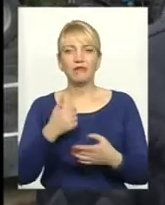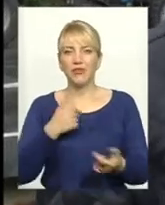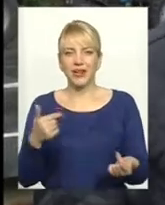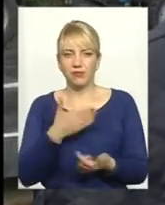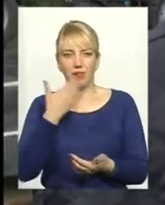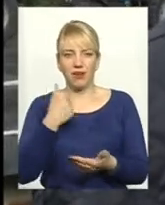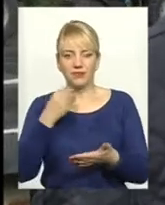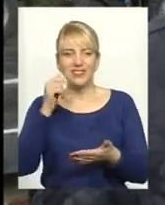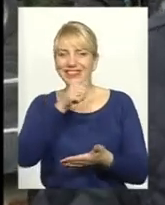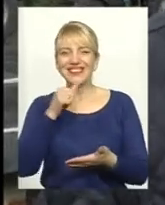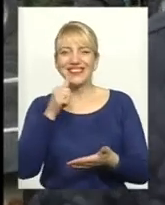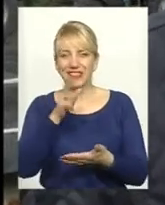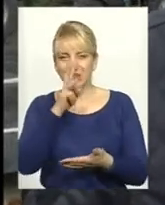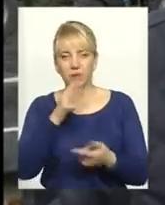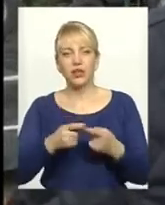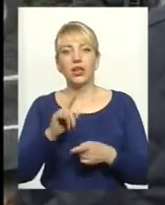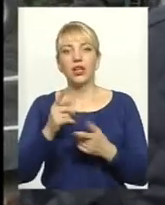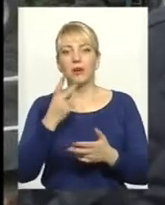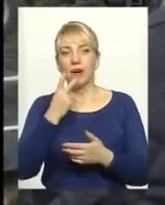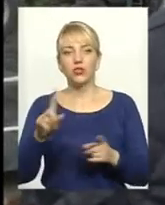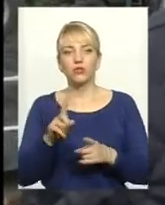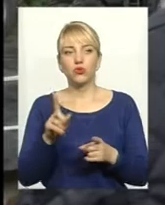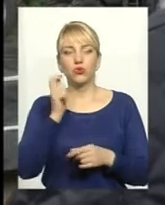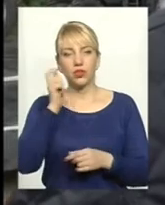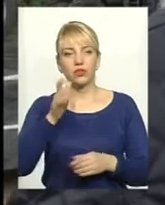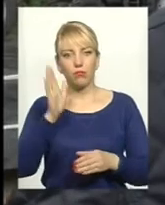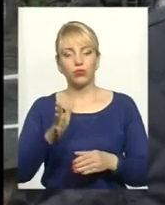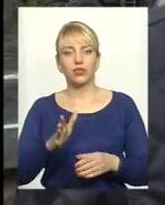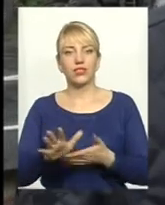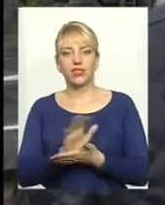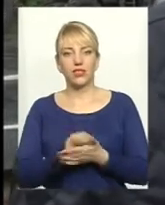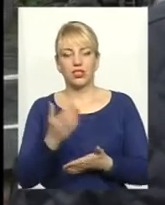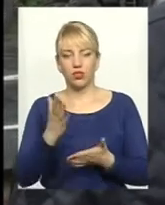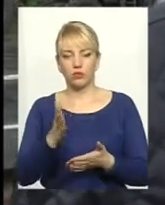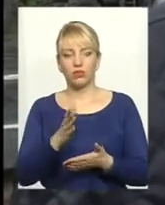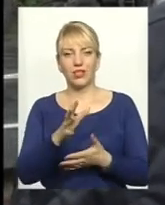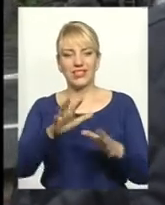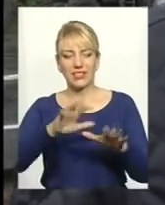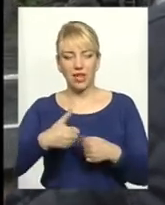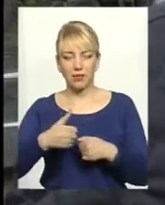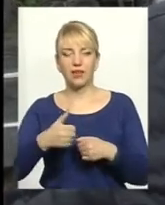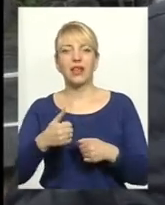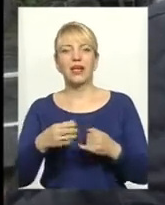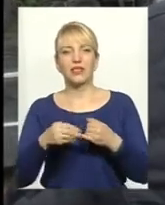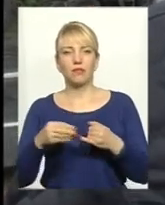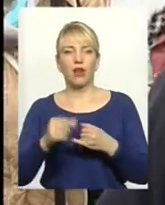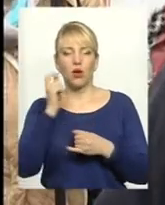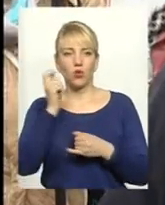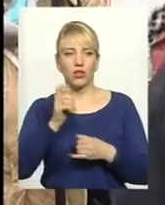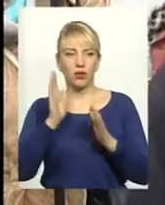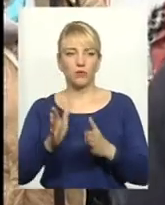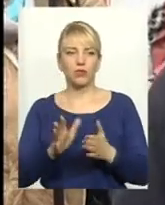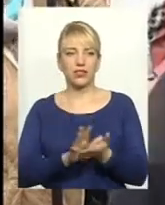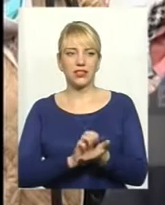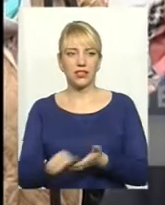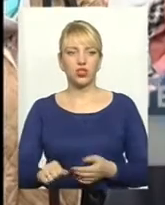за те, що ми сьогодні бачимо, що Україна буде знищена, якщо буде забрана земля, Україна буде знищена. От мій